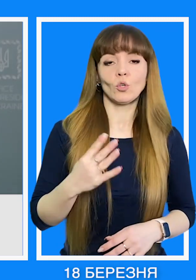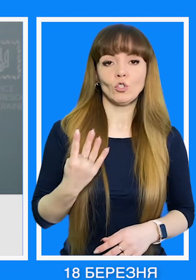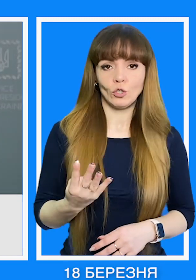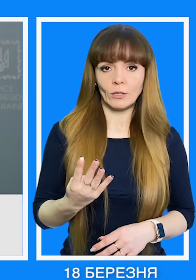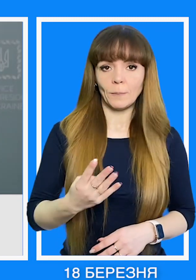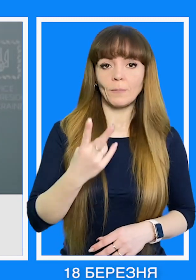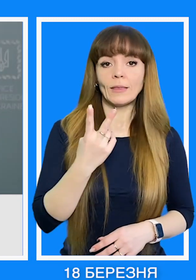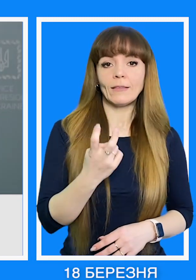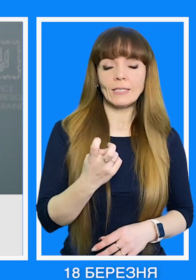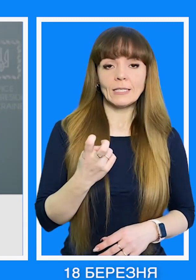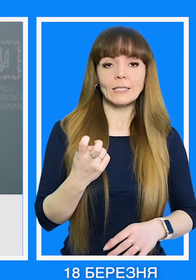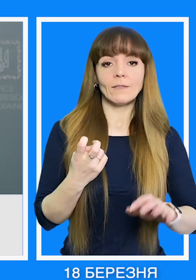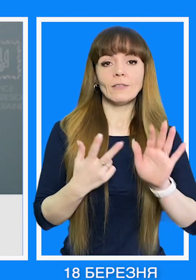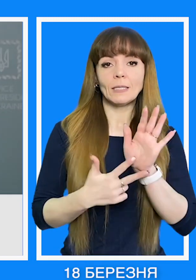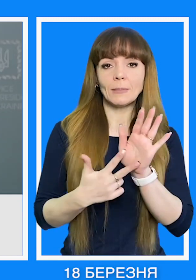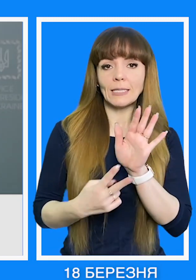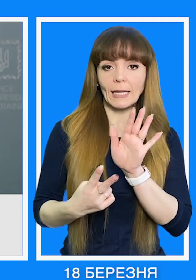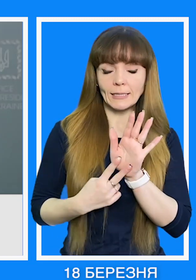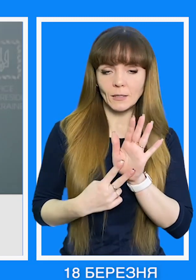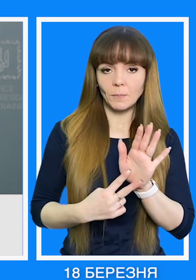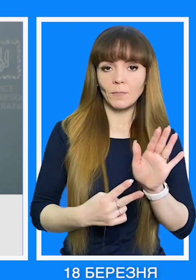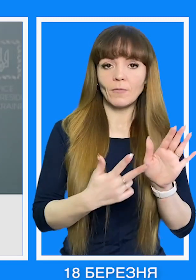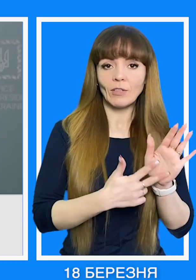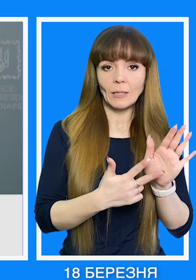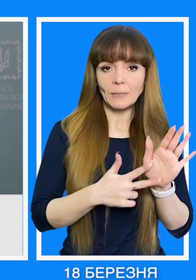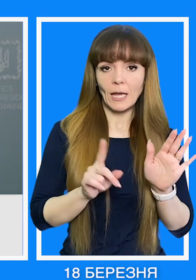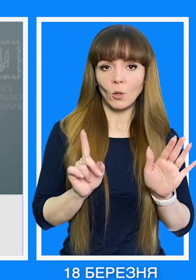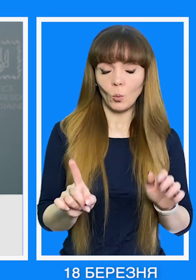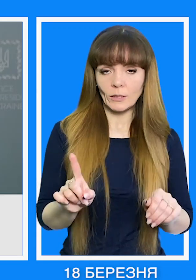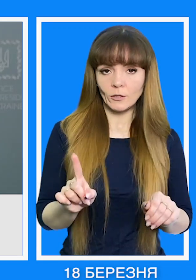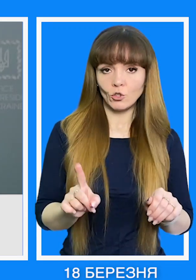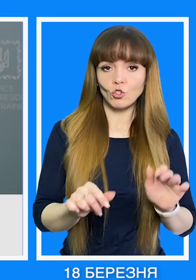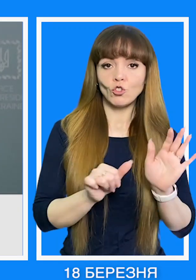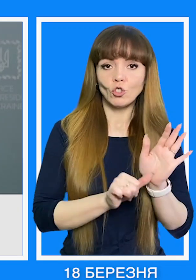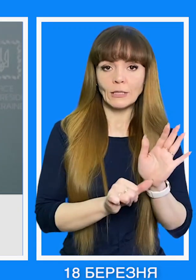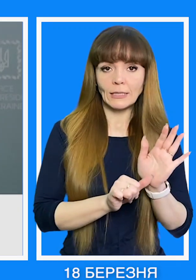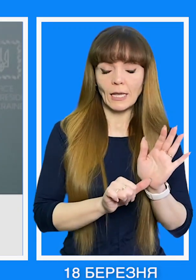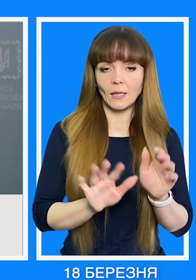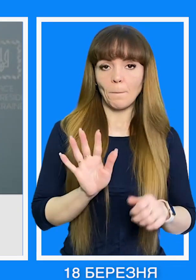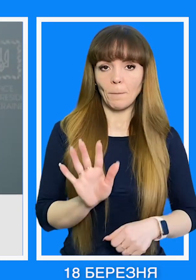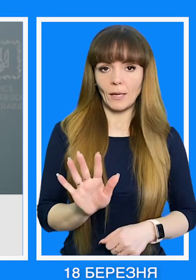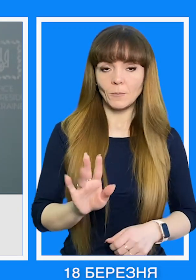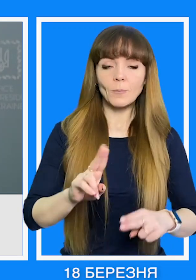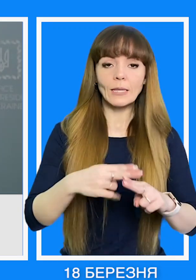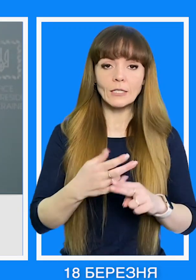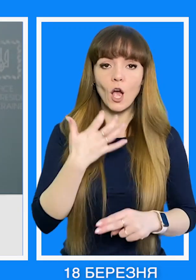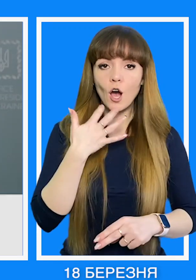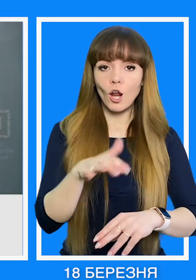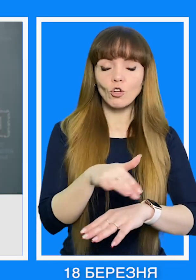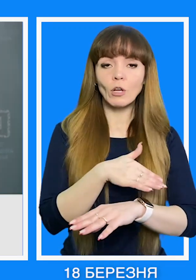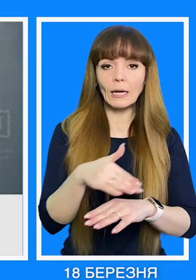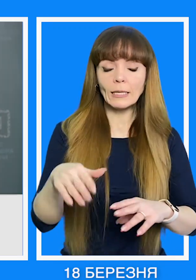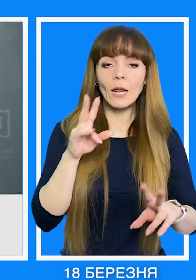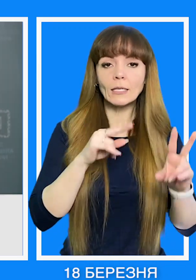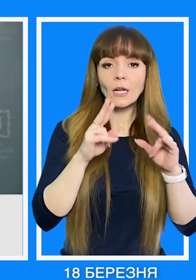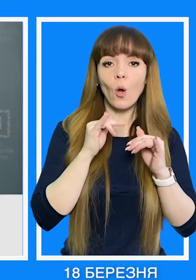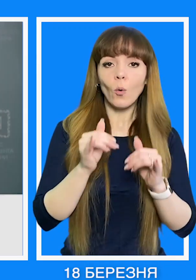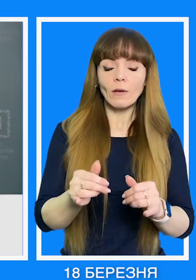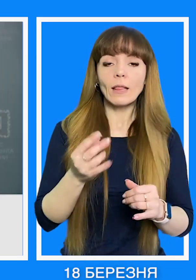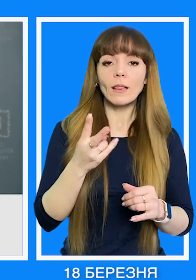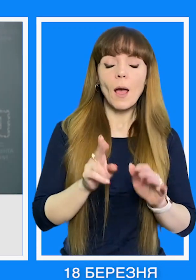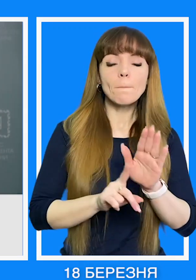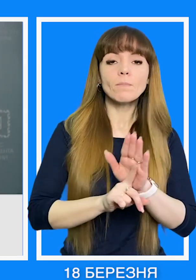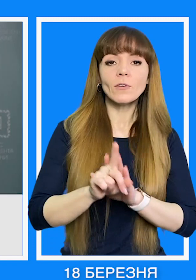044-287-81-65. Ця гаряча лінія